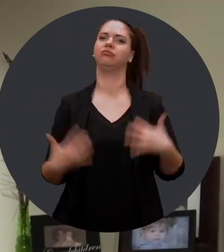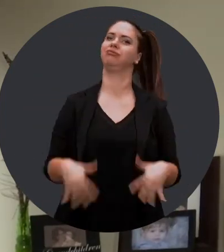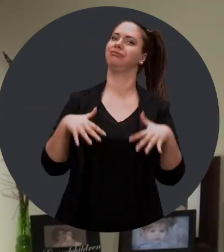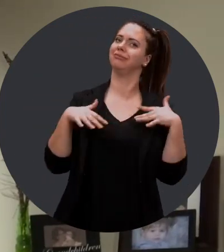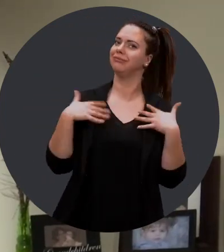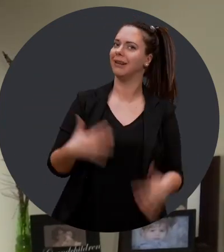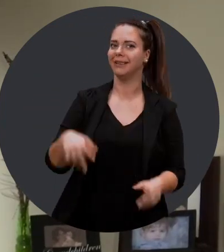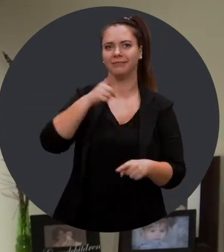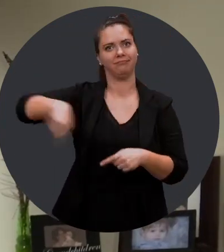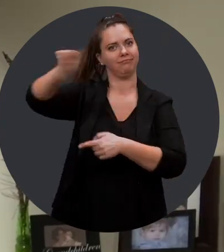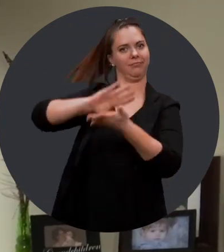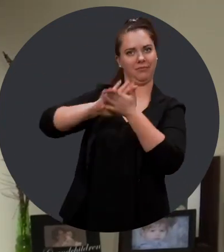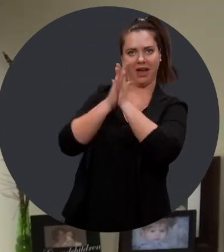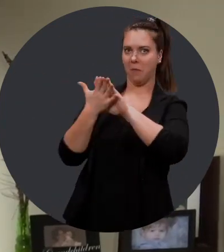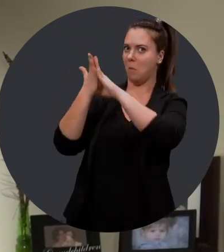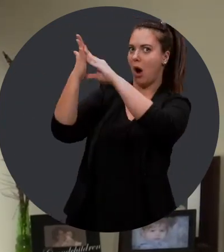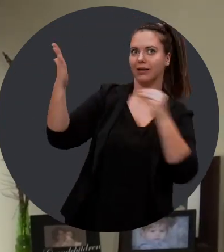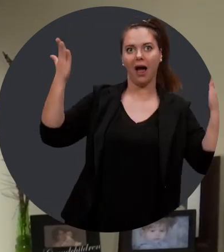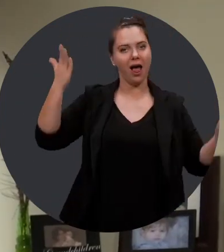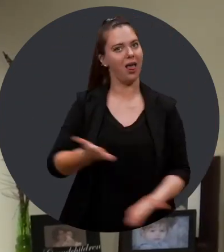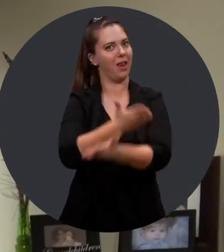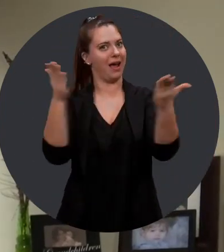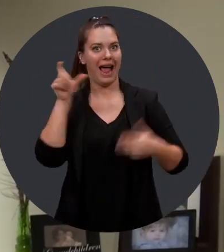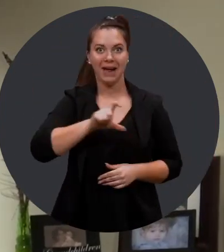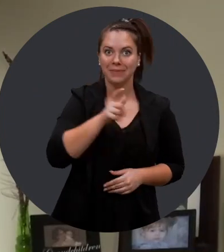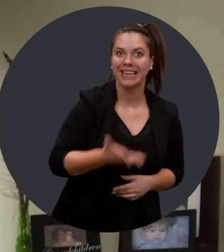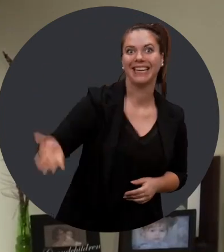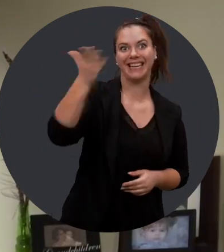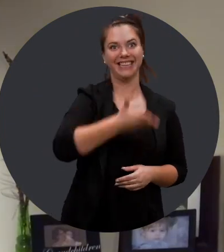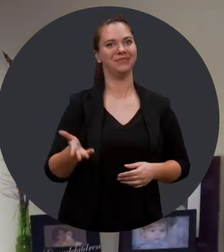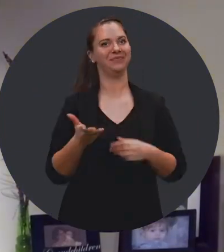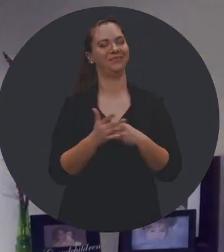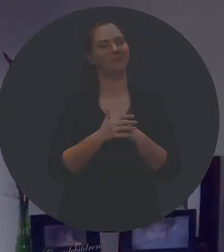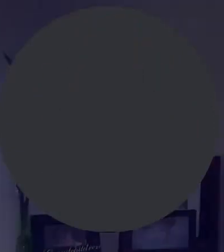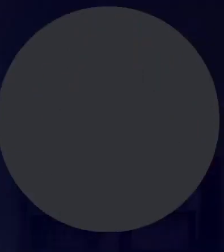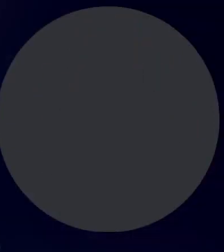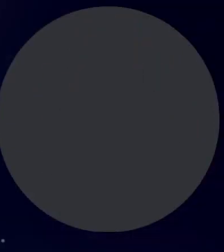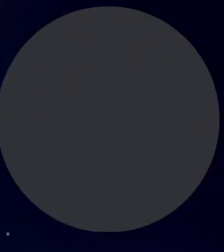en ce sens pour qu'ils deviennent des exemples inspirants pour le Québec.